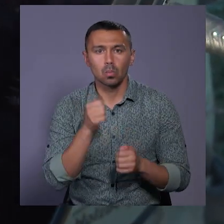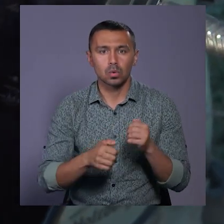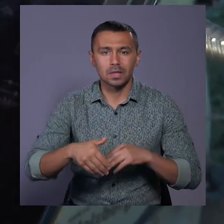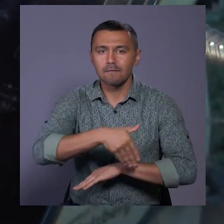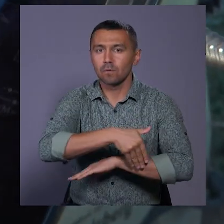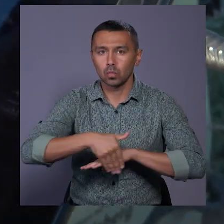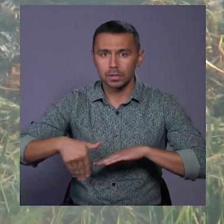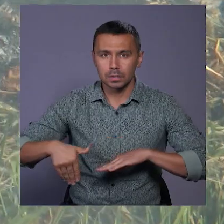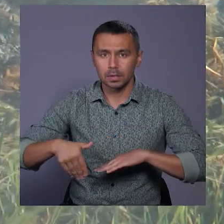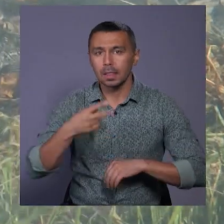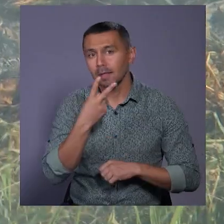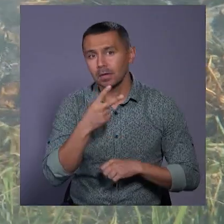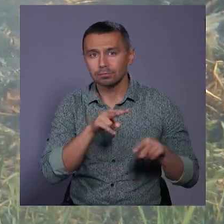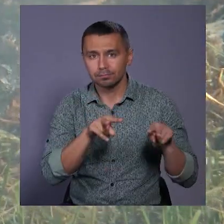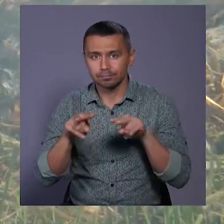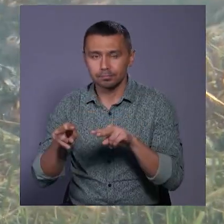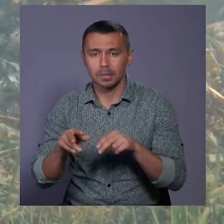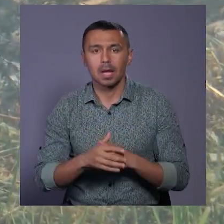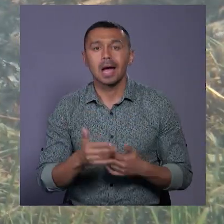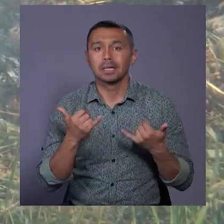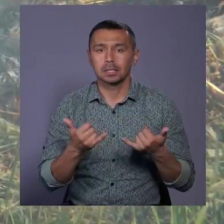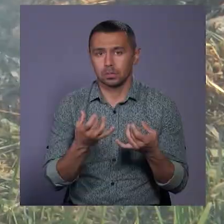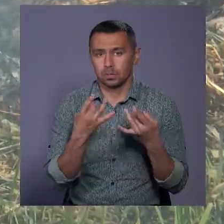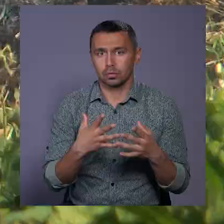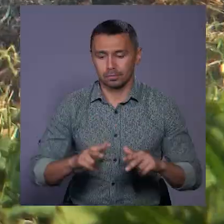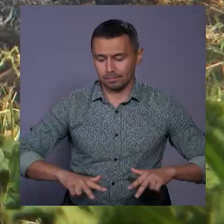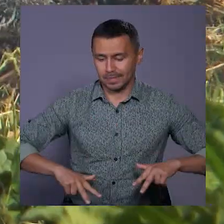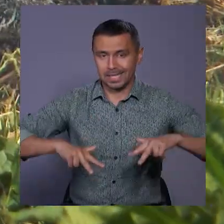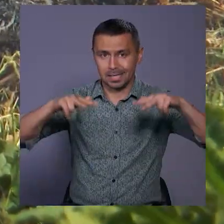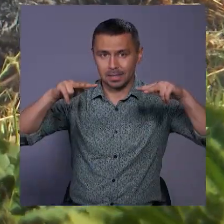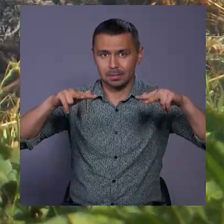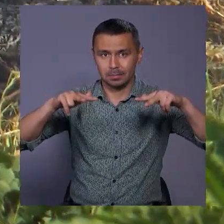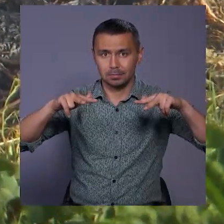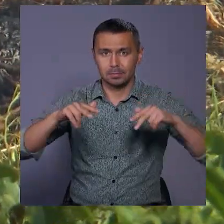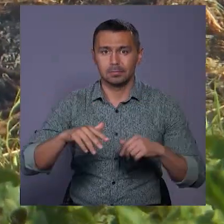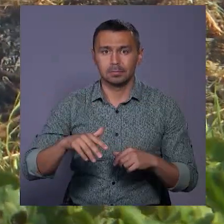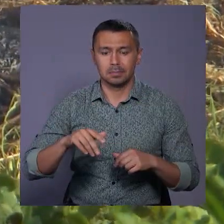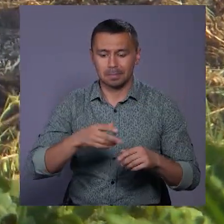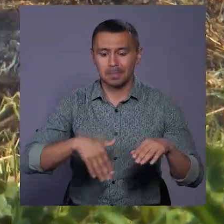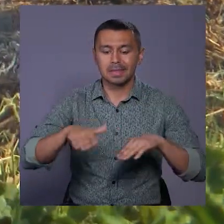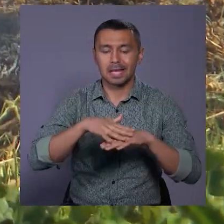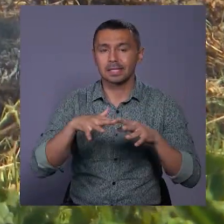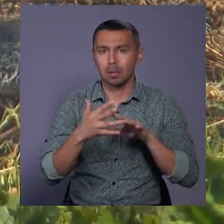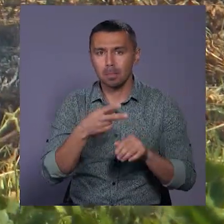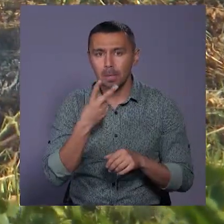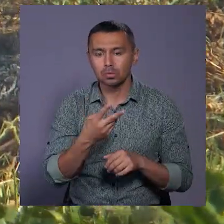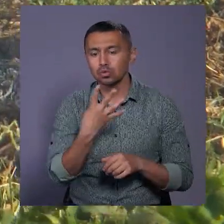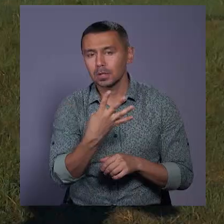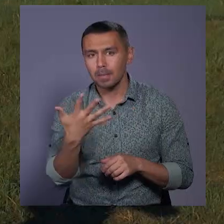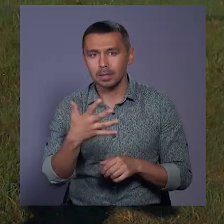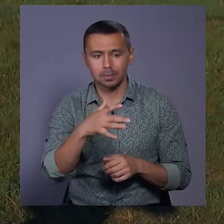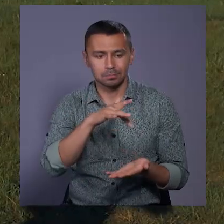вулиці, дивилися, слідкували. А зараз просто взлетіли над населеним пунктом, і ми бачимо 4-5